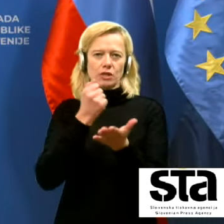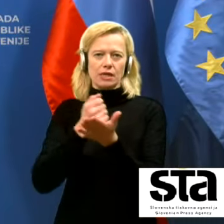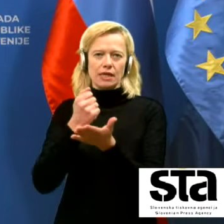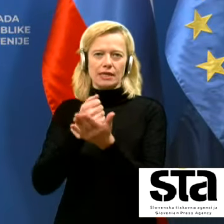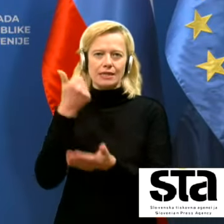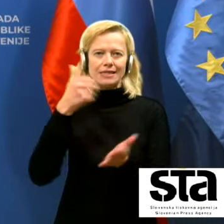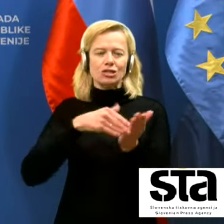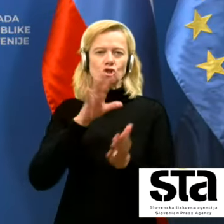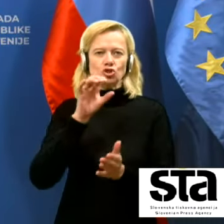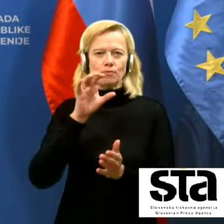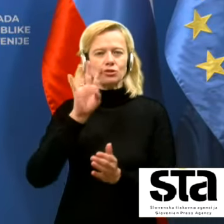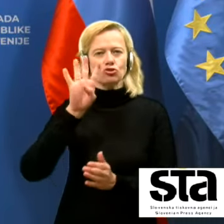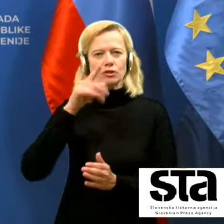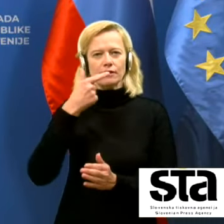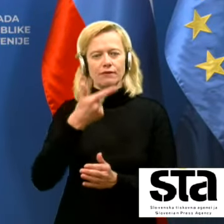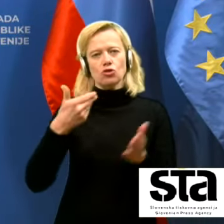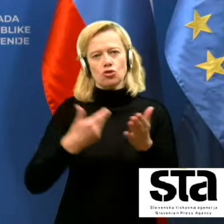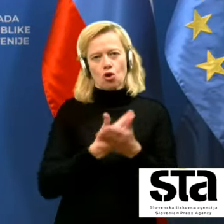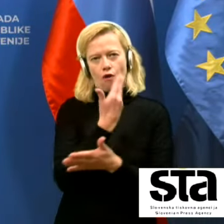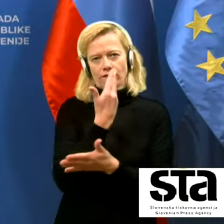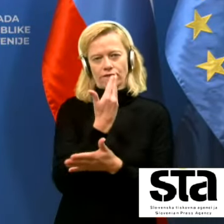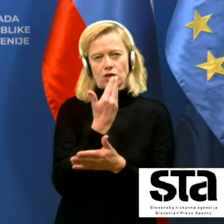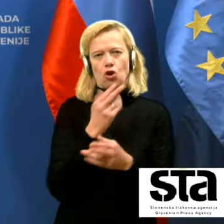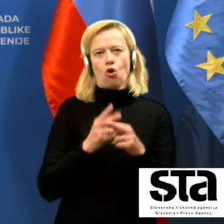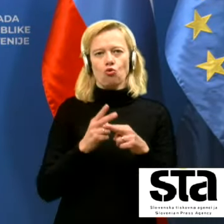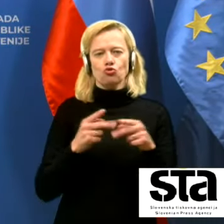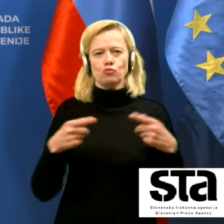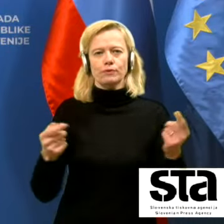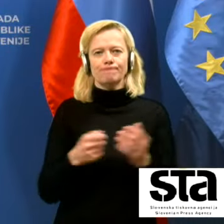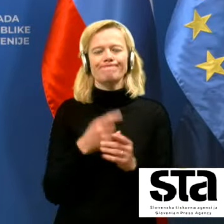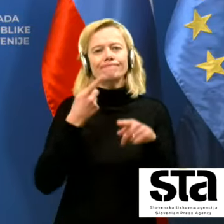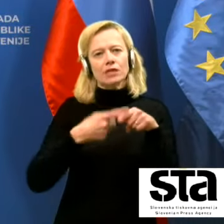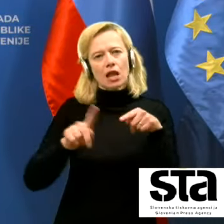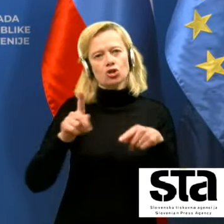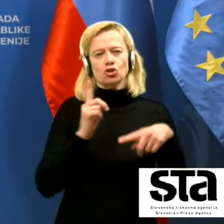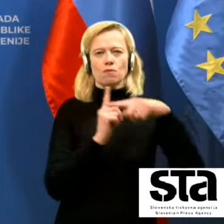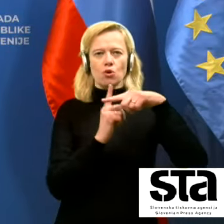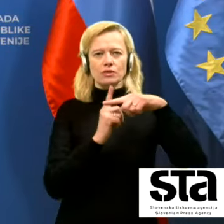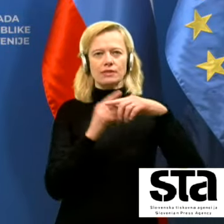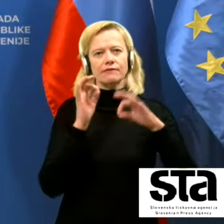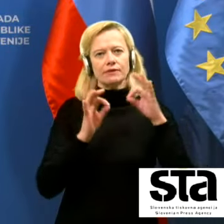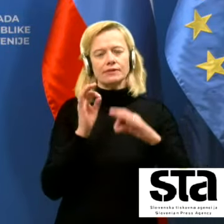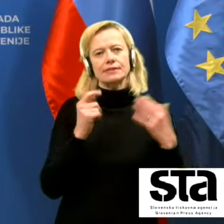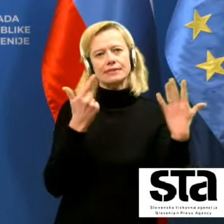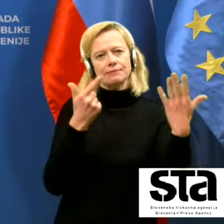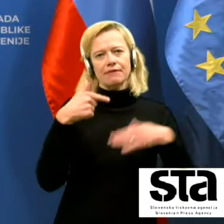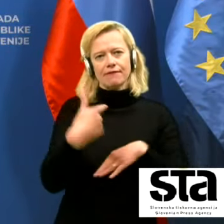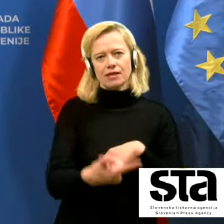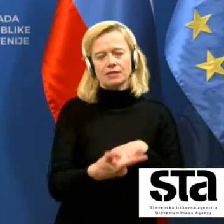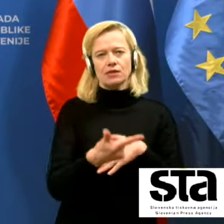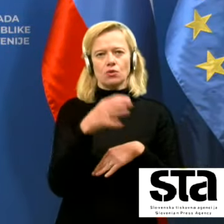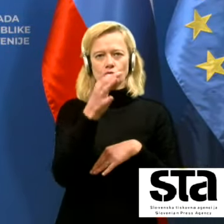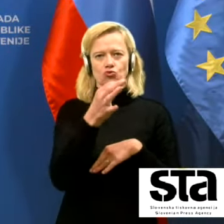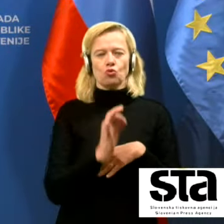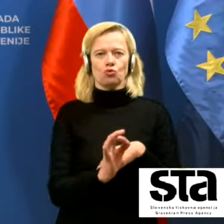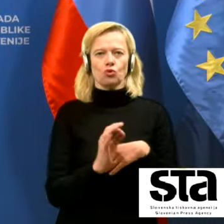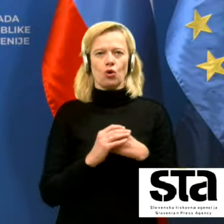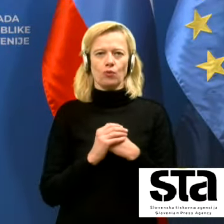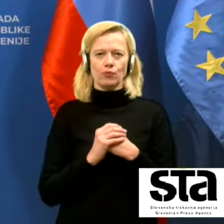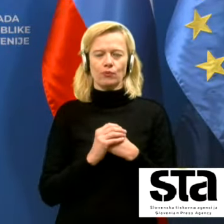bilo 1524 novih okužb. Delež pozitivnih testov je znašal 27 odstotkov.